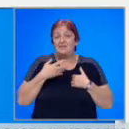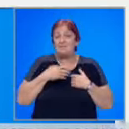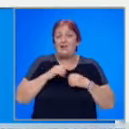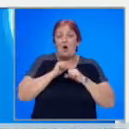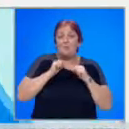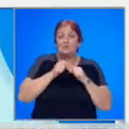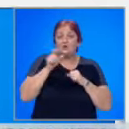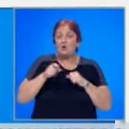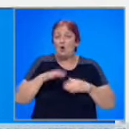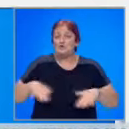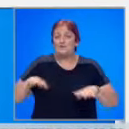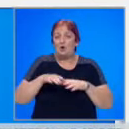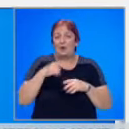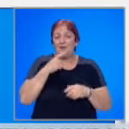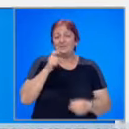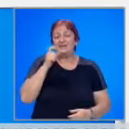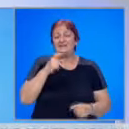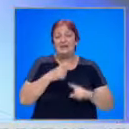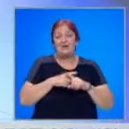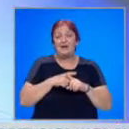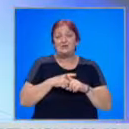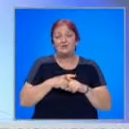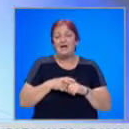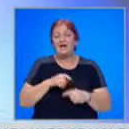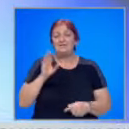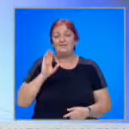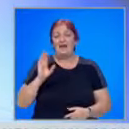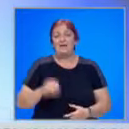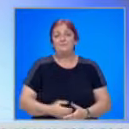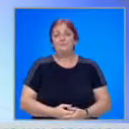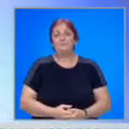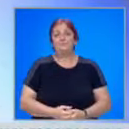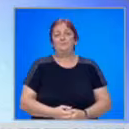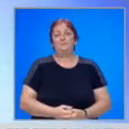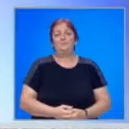ли опасност за хората в района? Сега питаме Станислава Христова. Здравейте.